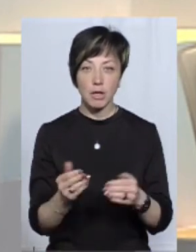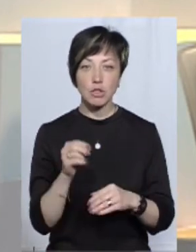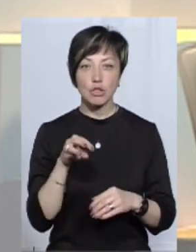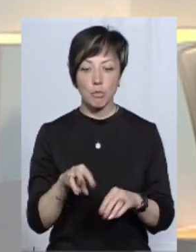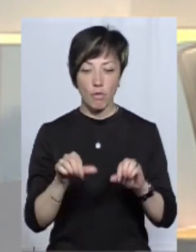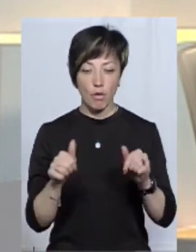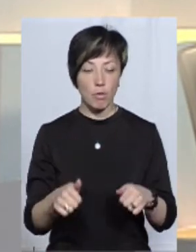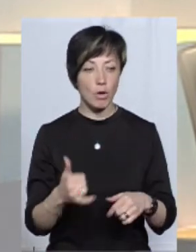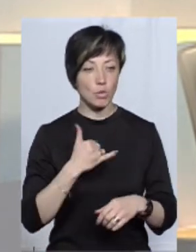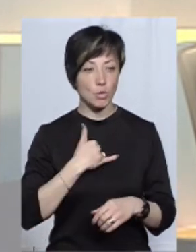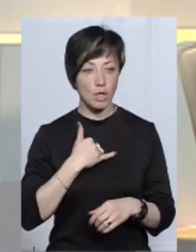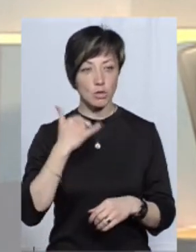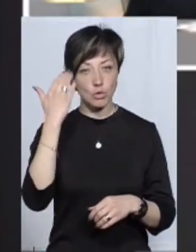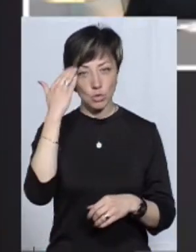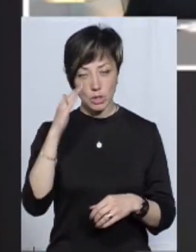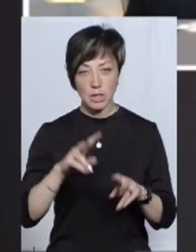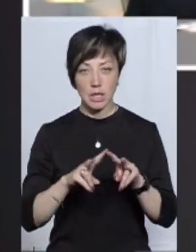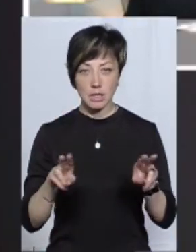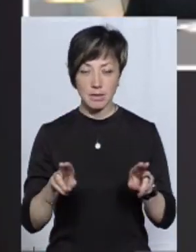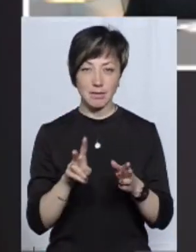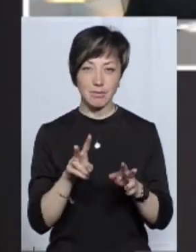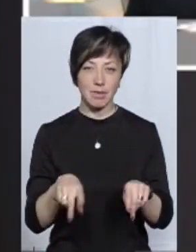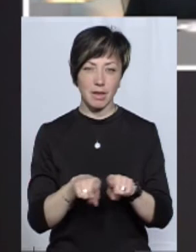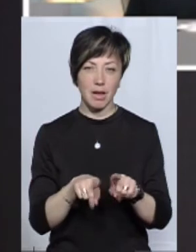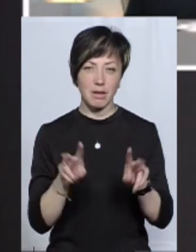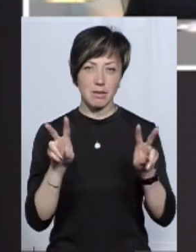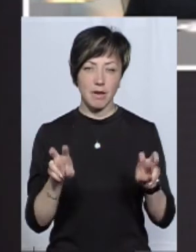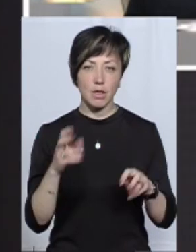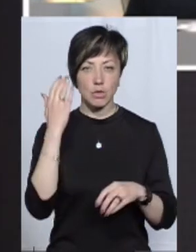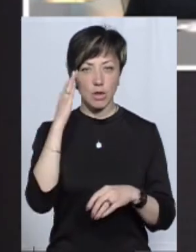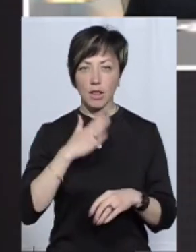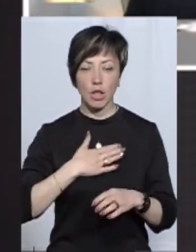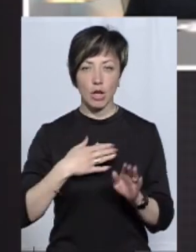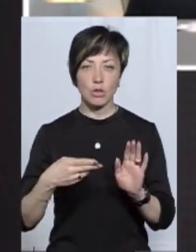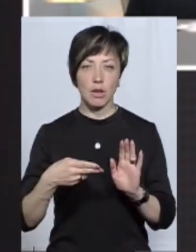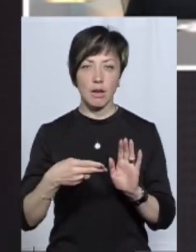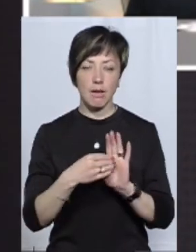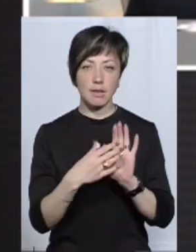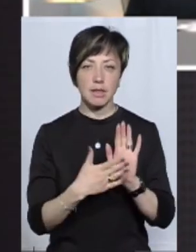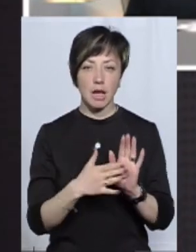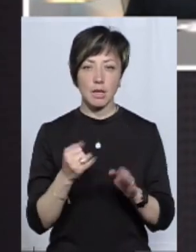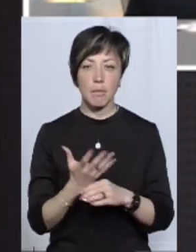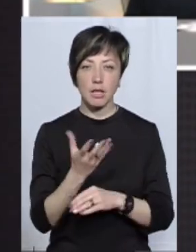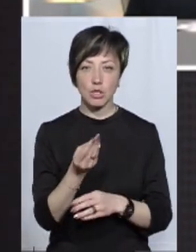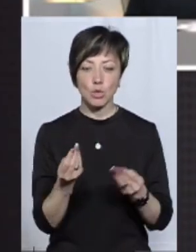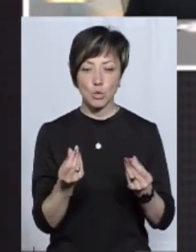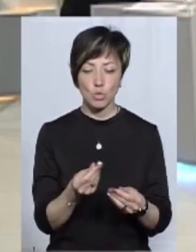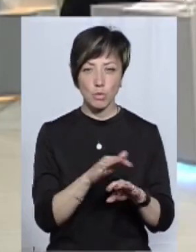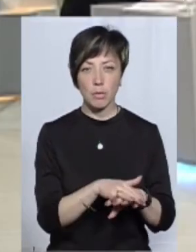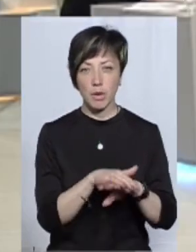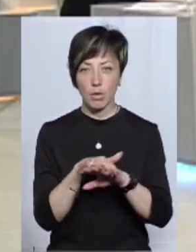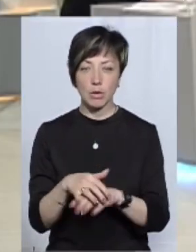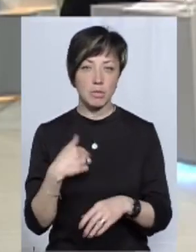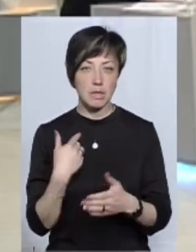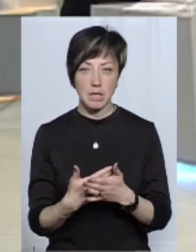менші, ніж ті, які оформляються в нас чужі. Так звані чужі, не нашої реєстрації. І платежі, сума платежів від них.